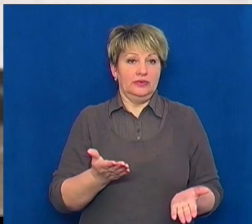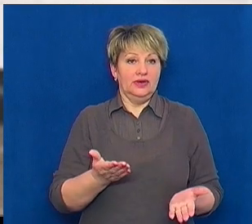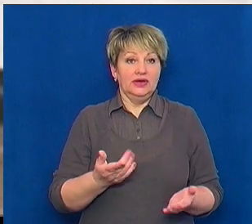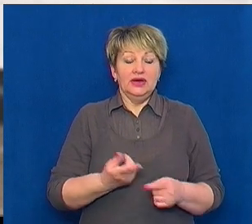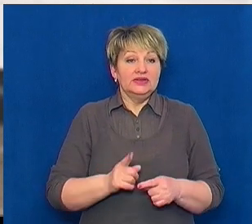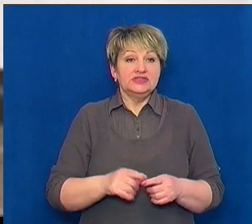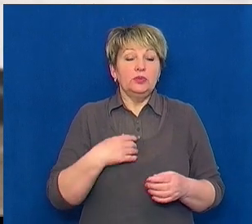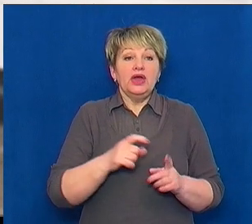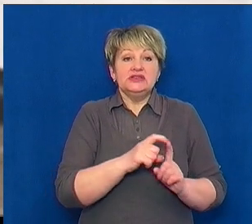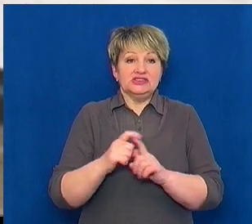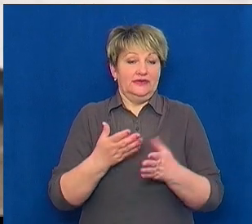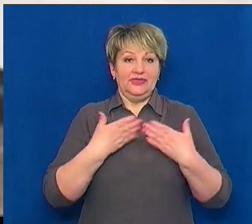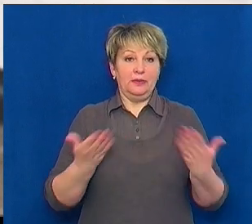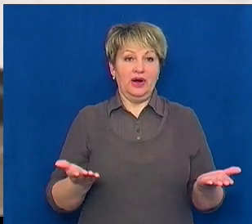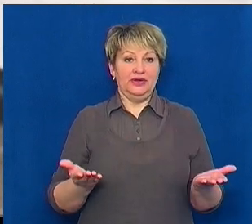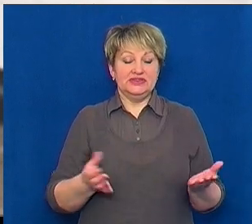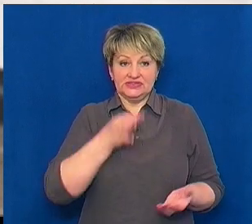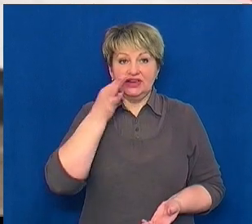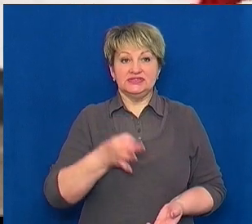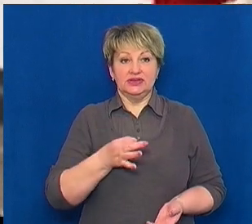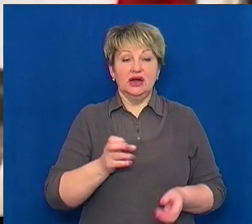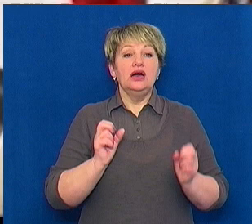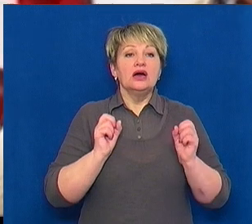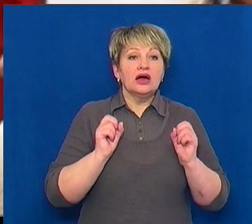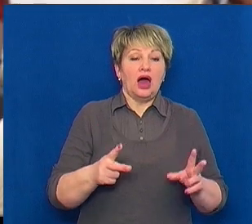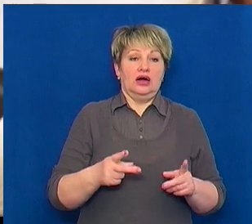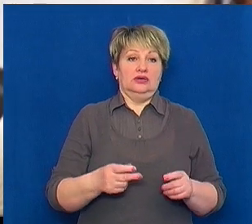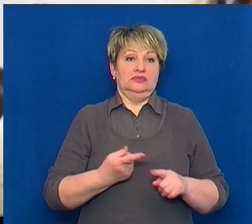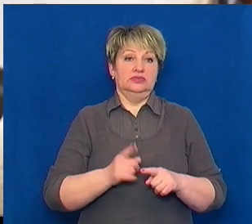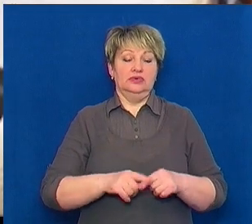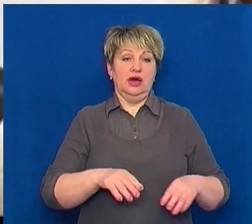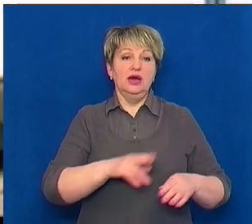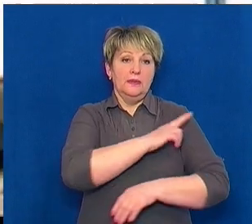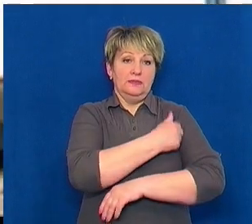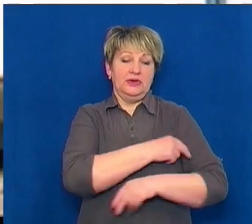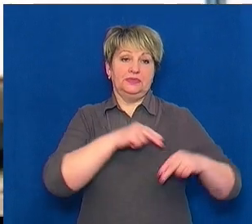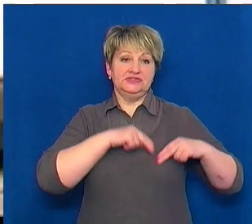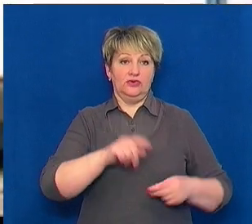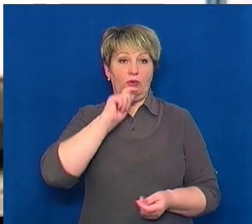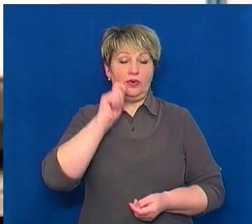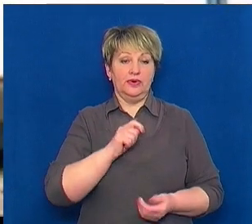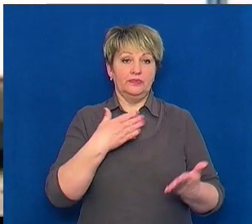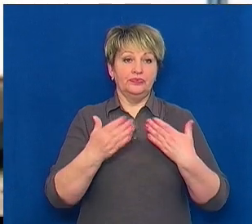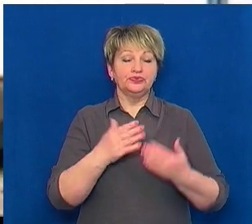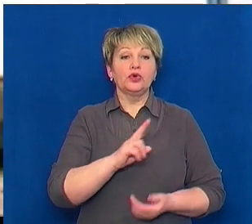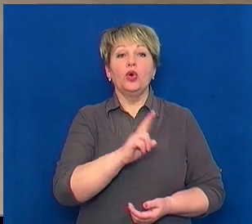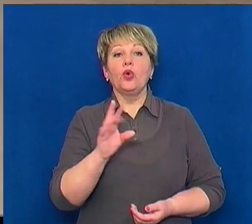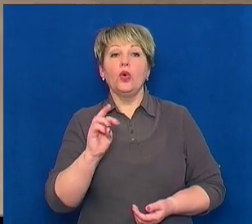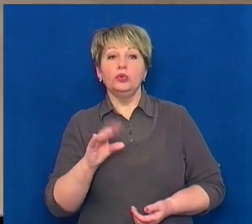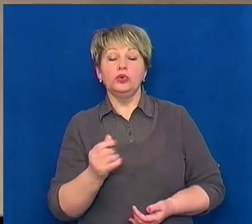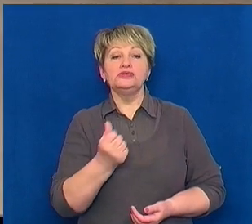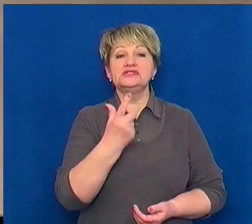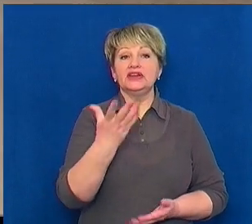У мене слів немає сказати, як поступили з медпрацівниками України. Кому скільки доплачувати, мали б